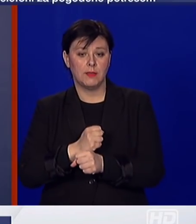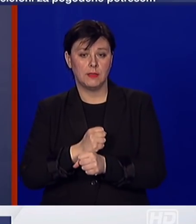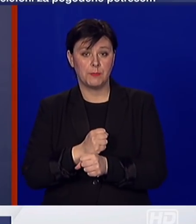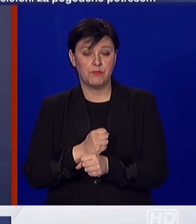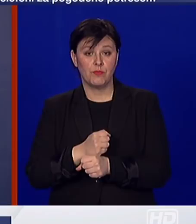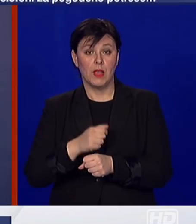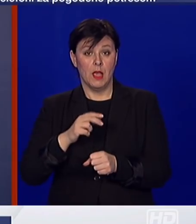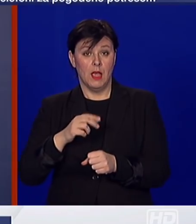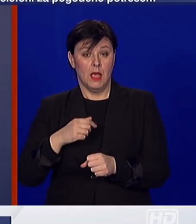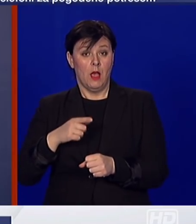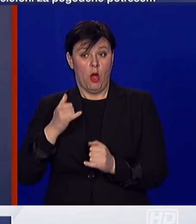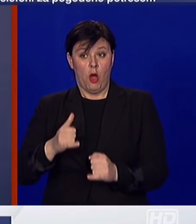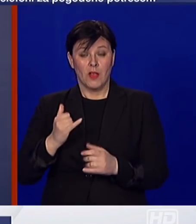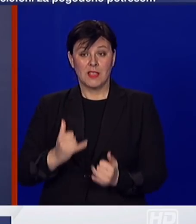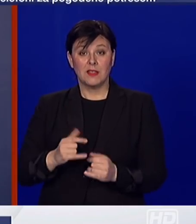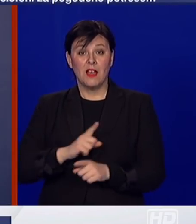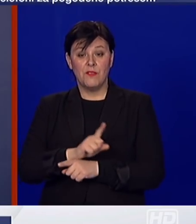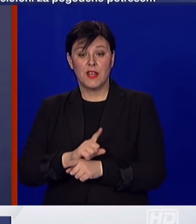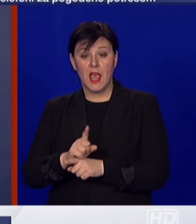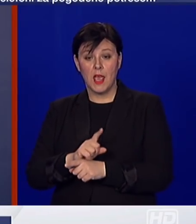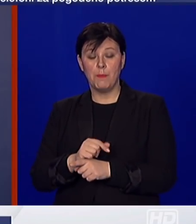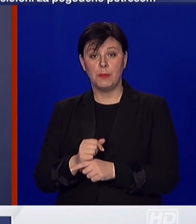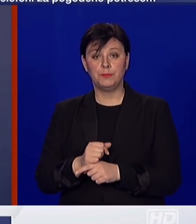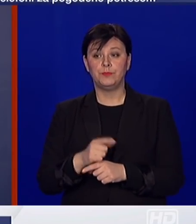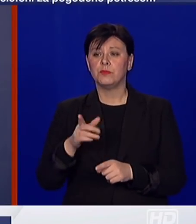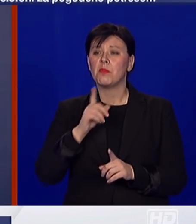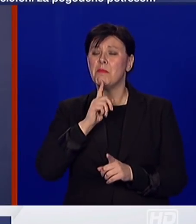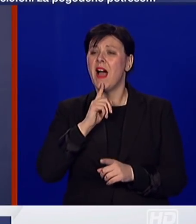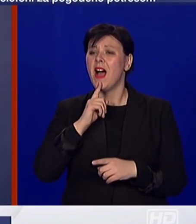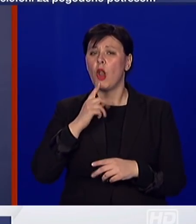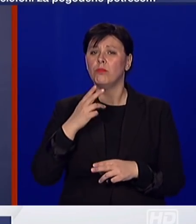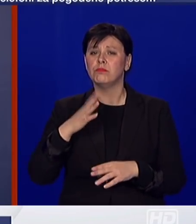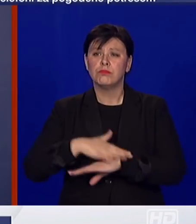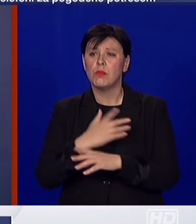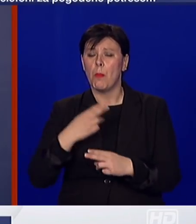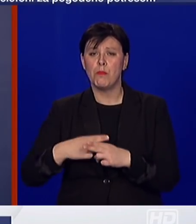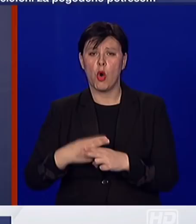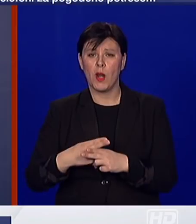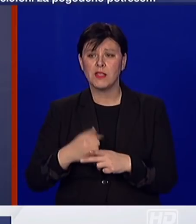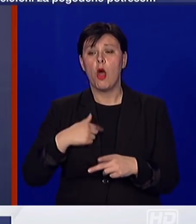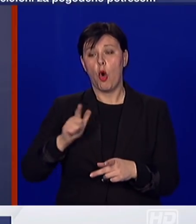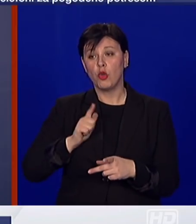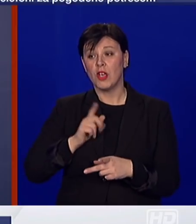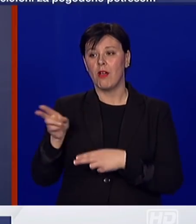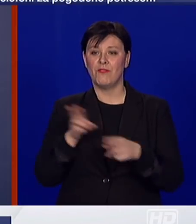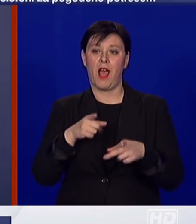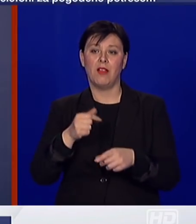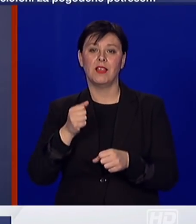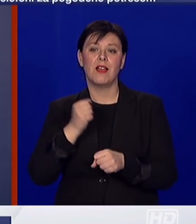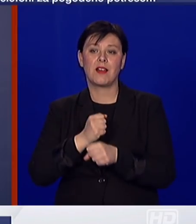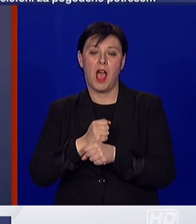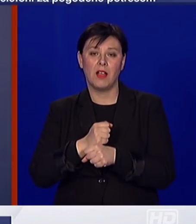u ovom trenutku većina je onih sa minimalnim simptomima, tako da očekujemo ih da se vrate i da doprinese borbi